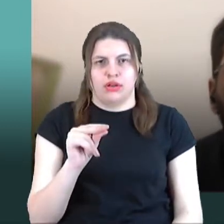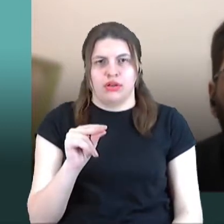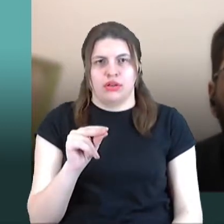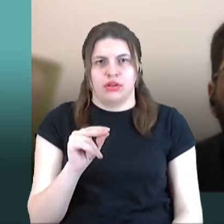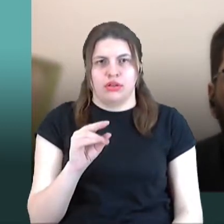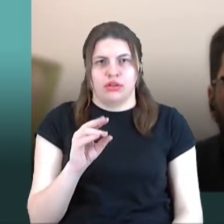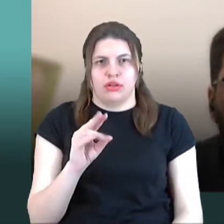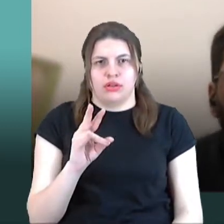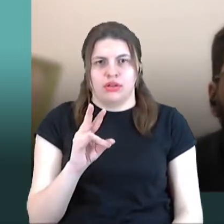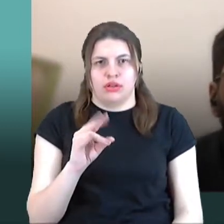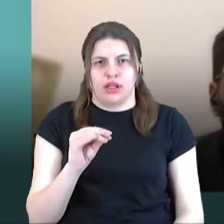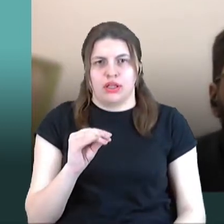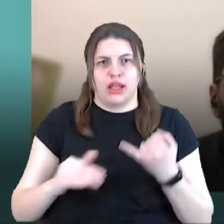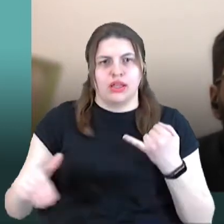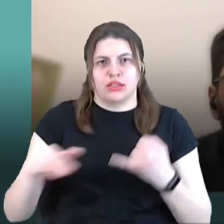повітряним?